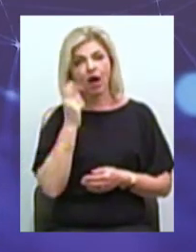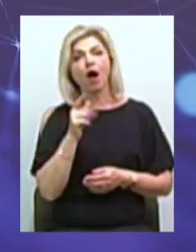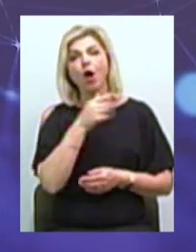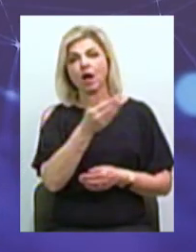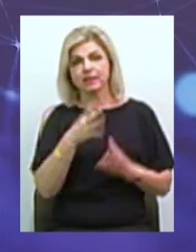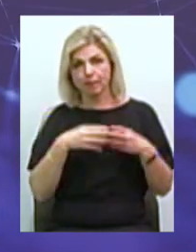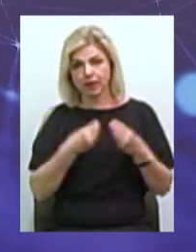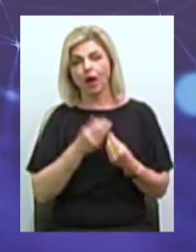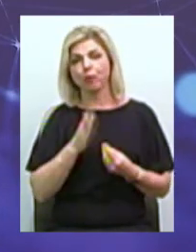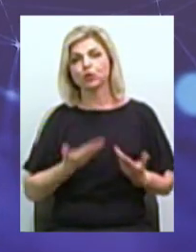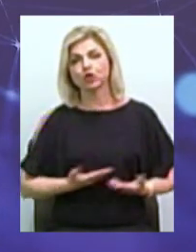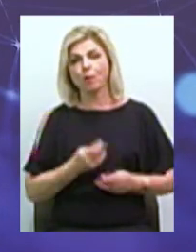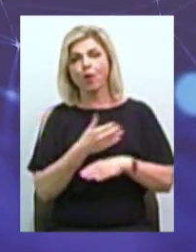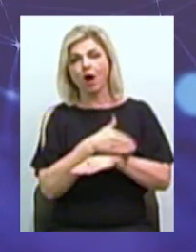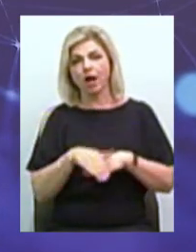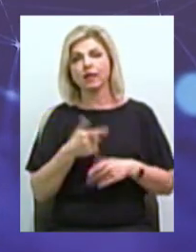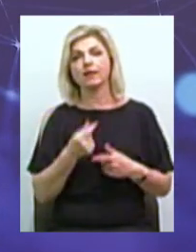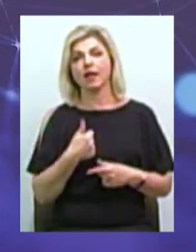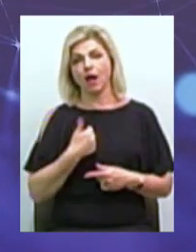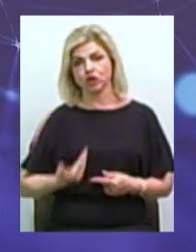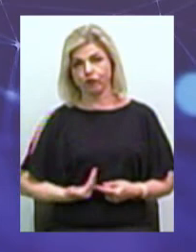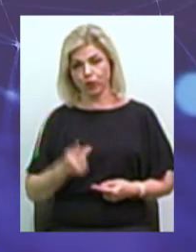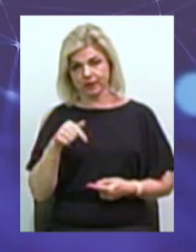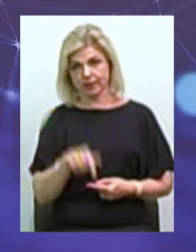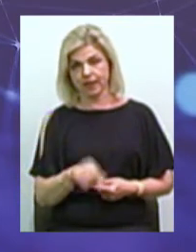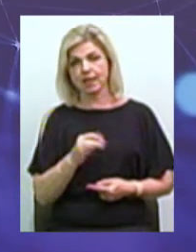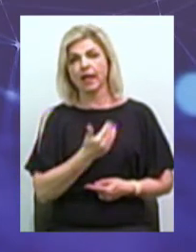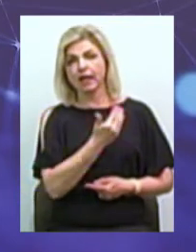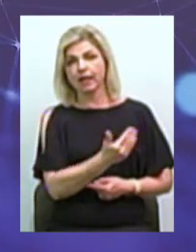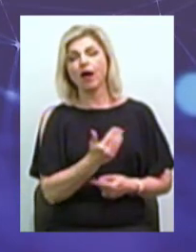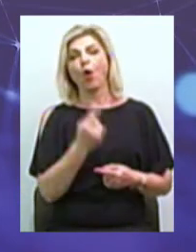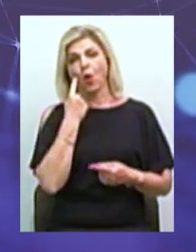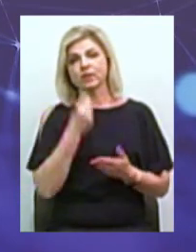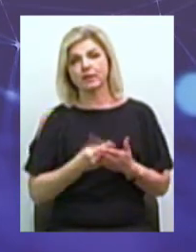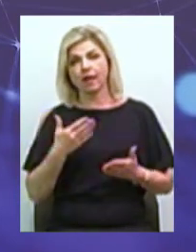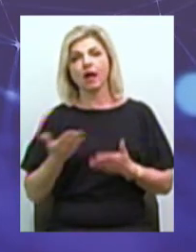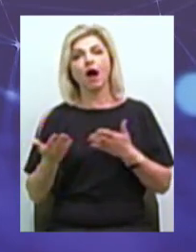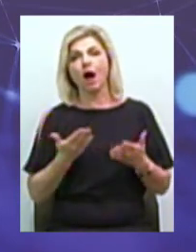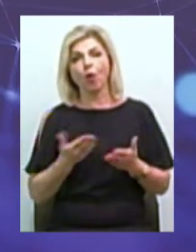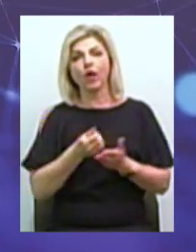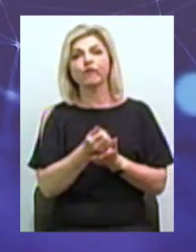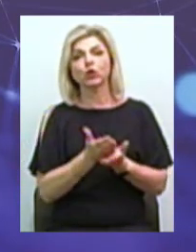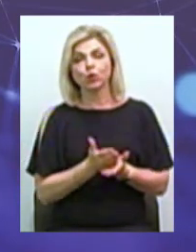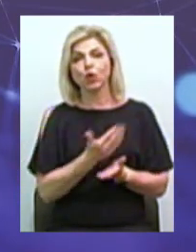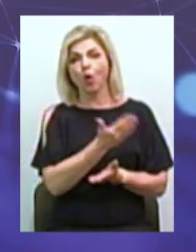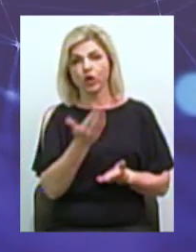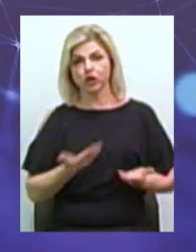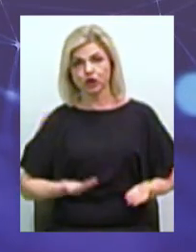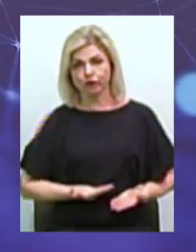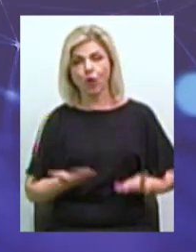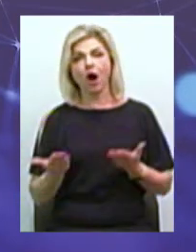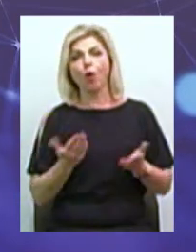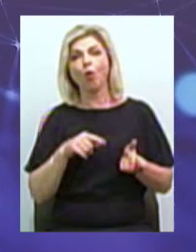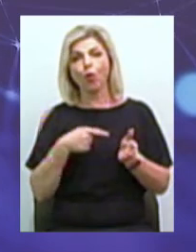живу, вони будуть знаходитися тут і именно їхні критерії оцінки того, в якій інфраструктурі вони живуть, в якому